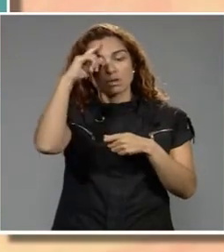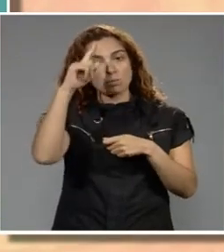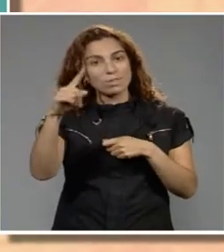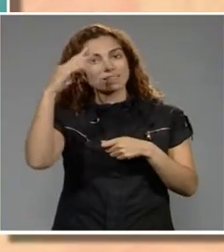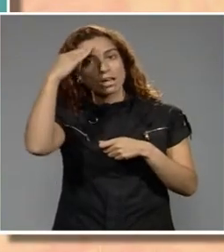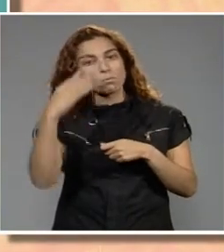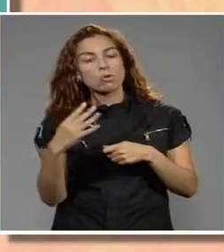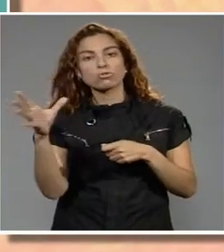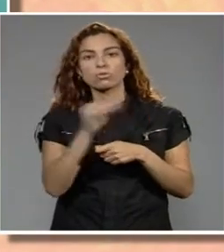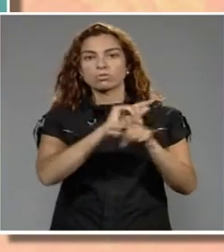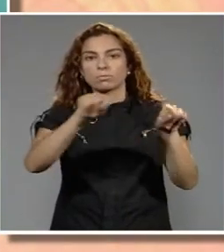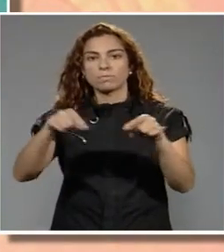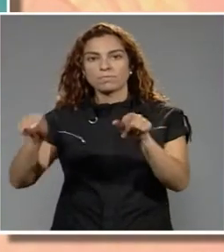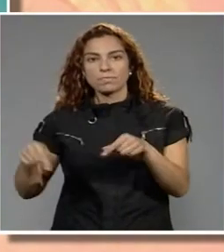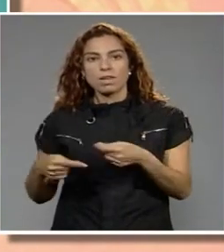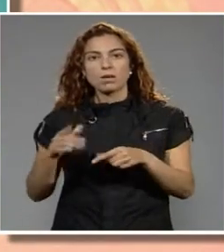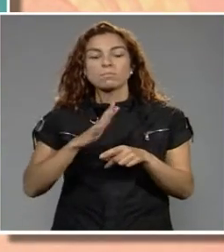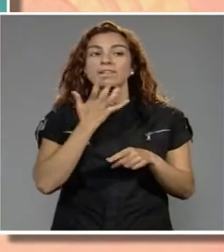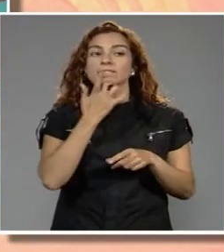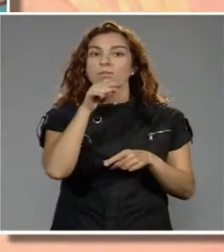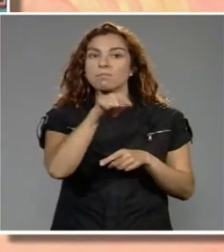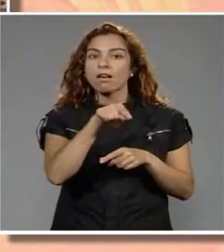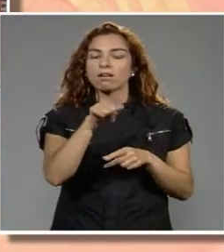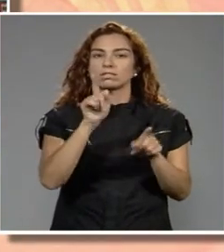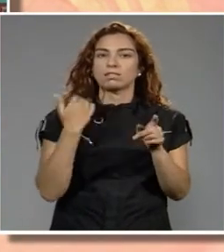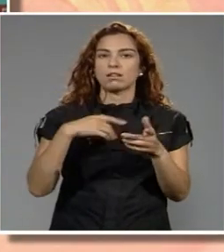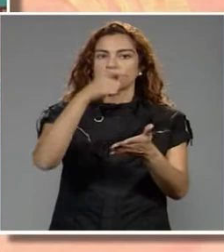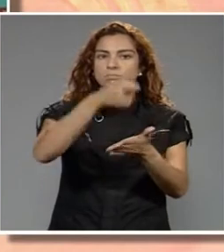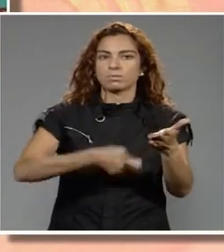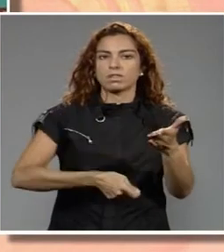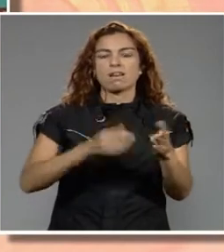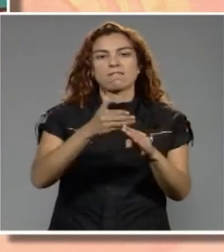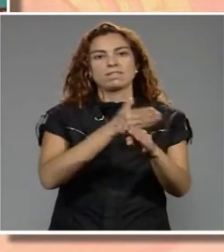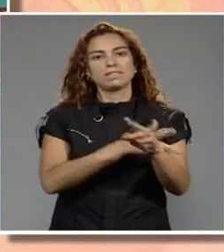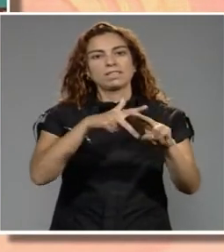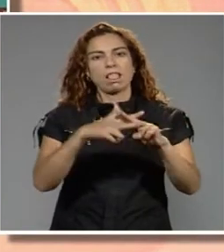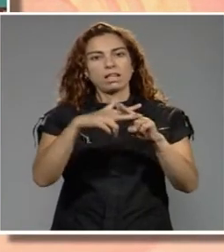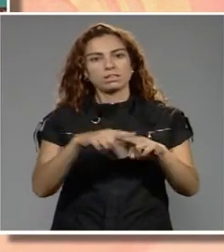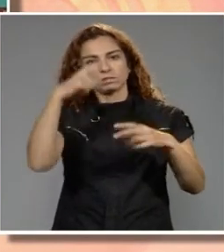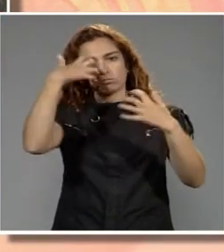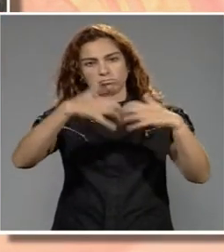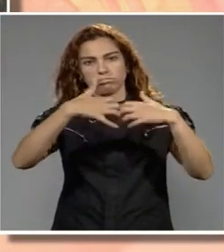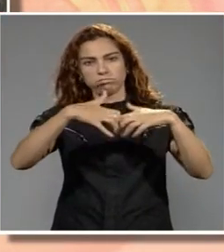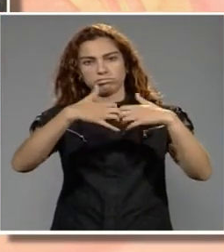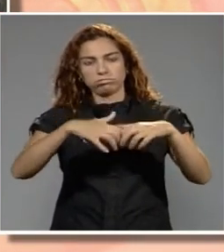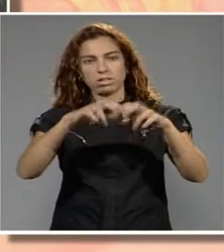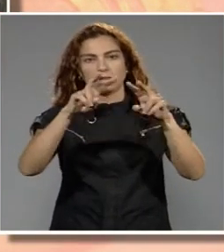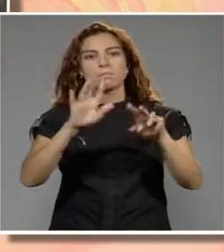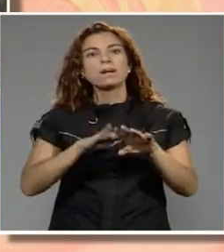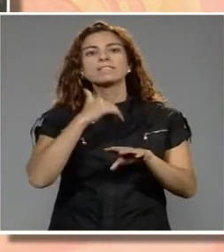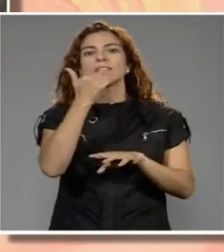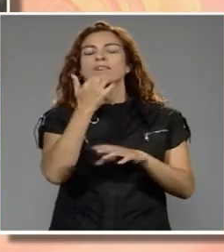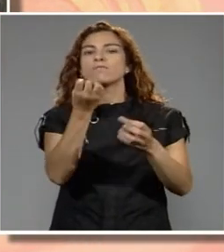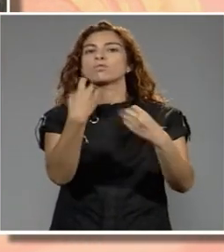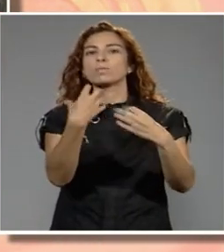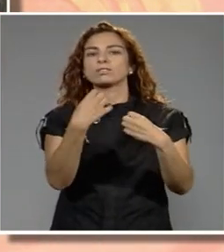'Olot, i ofereix als adolescents sancionats la possibilitat de seguir unes sessions que els permeti reflexionar sobre els riscos associats a aquest consum. Tots sabem